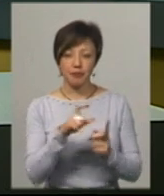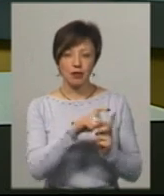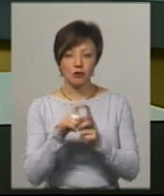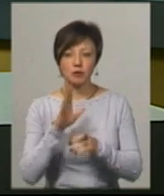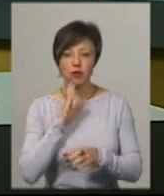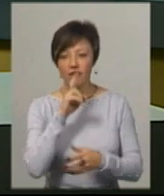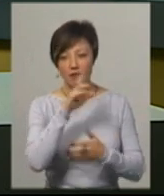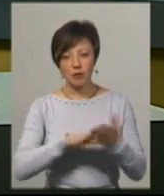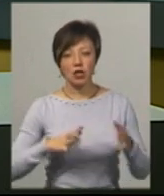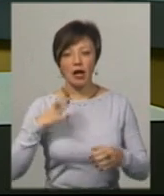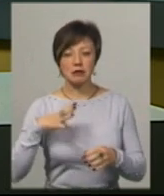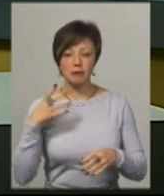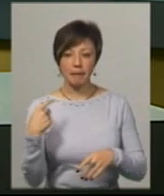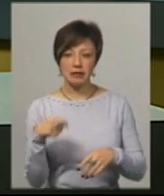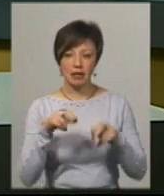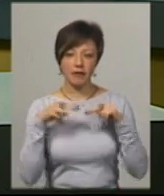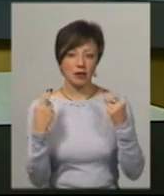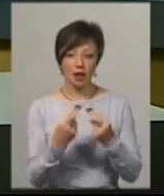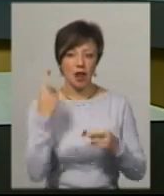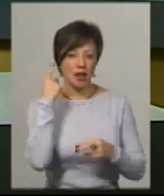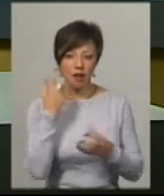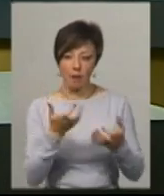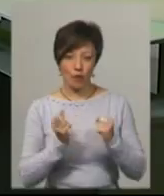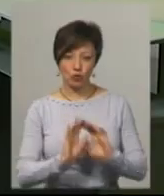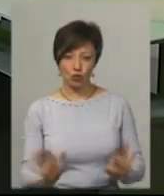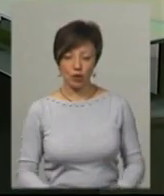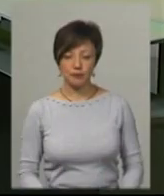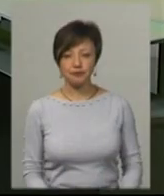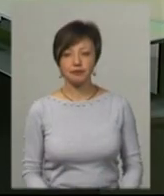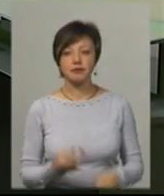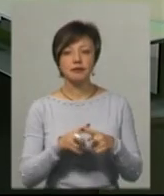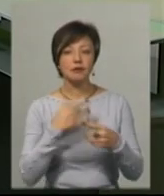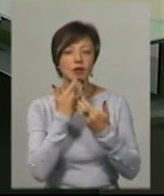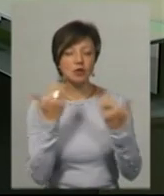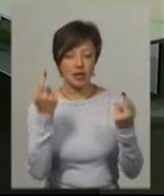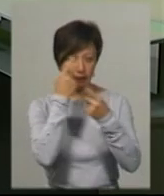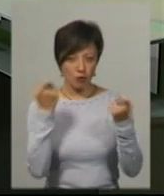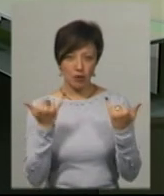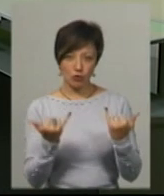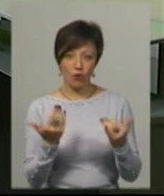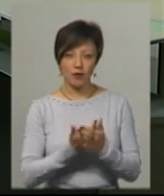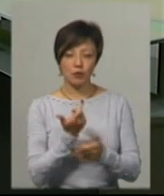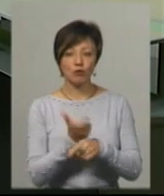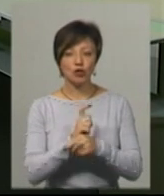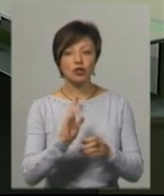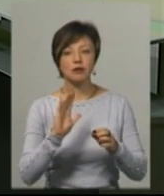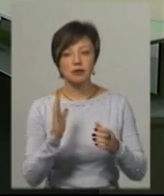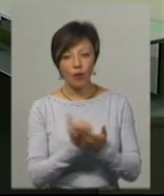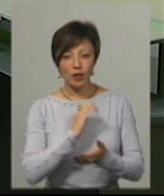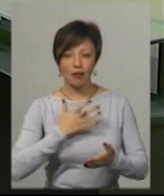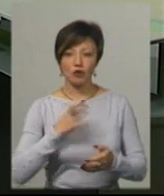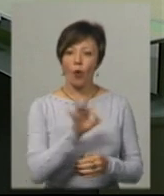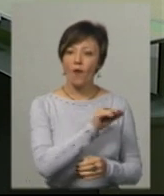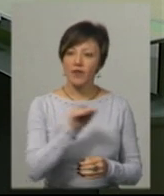Гани, вибачень від екс-президента Федерації вона не почула. Це була остання інформація цього випуску. Більше новин знаходьте на